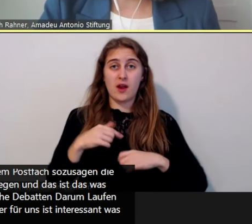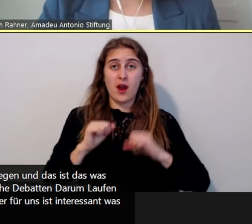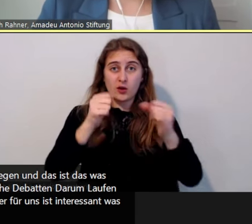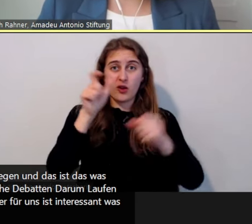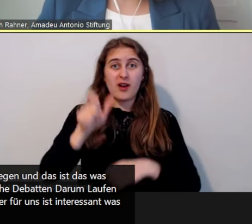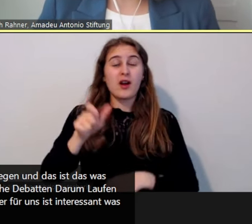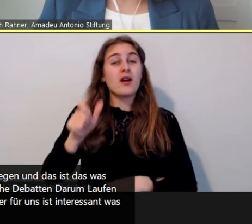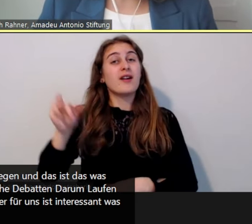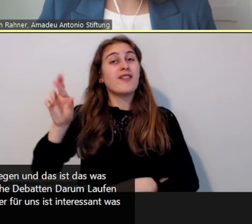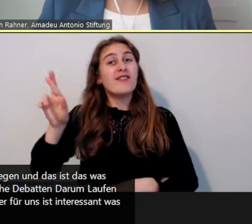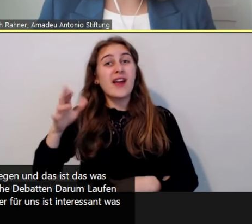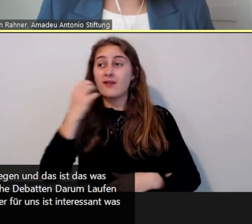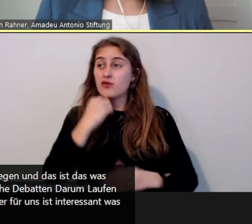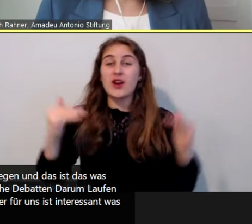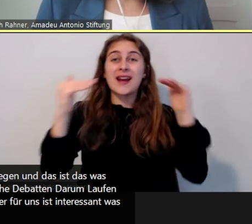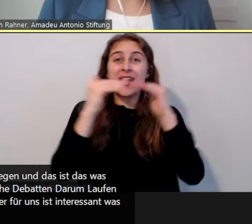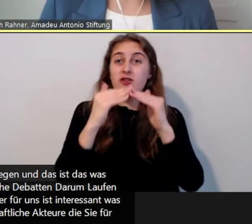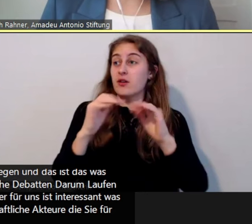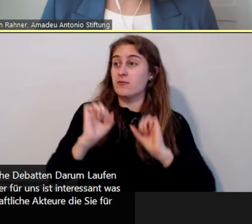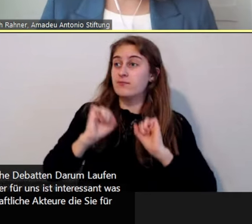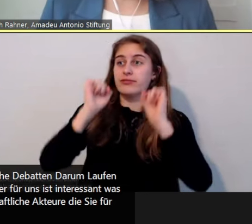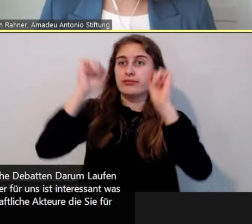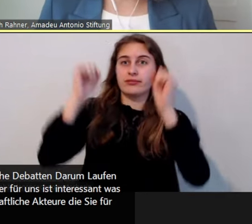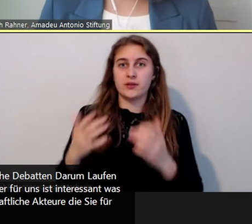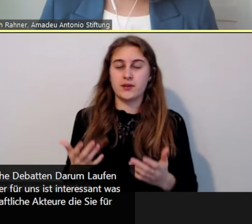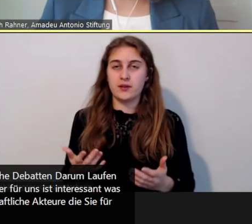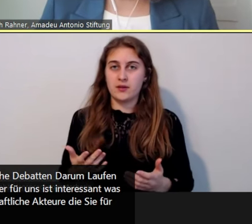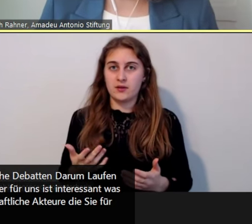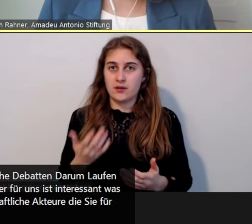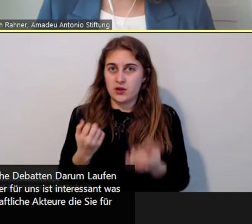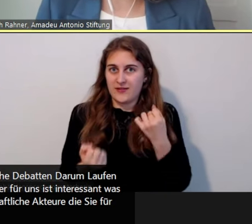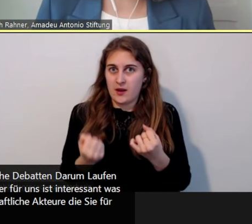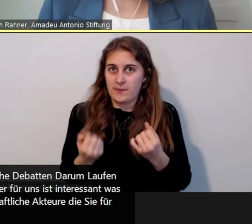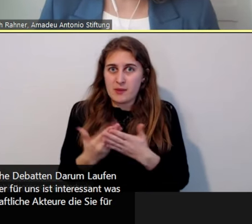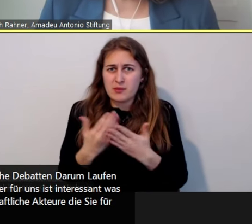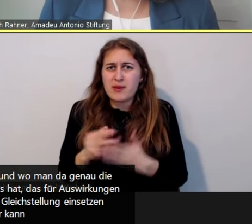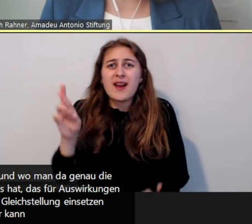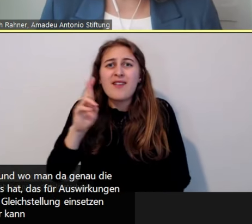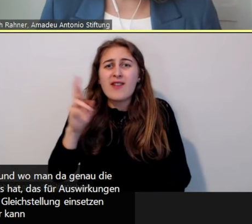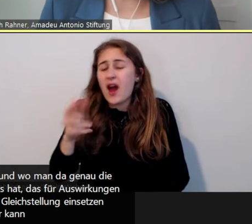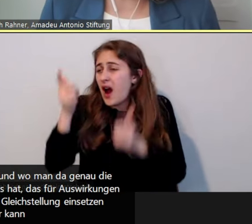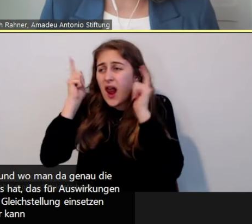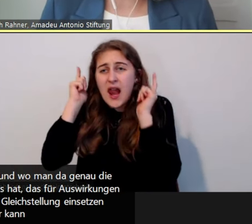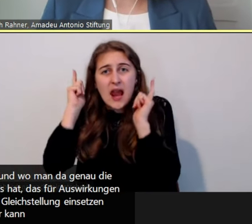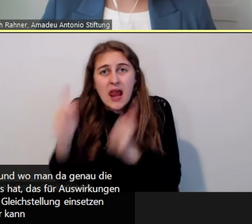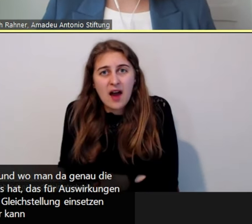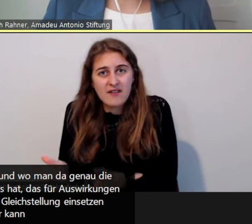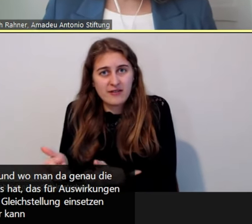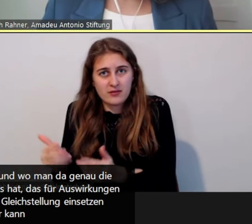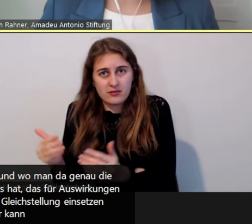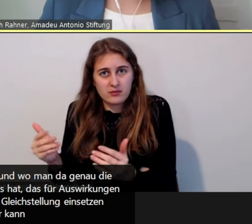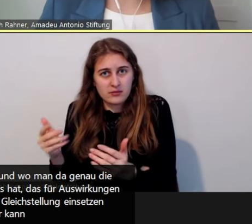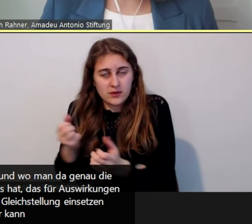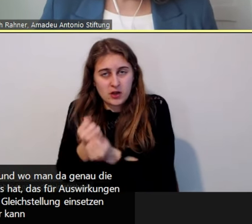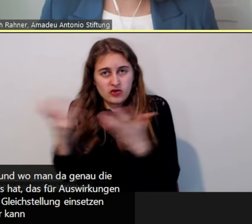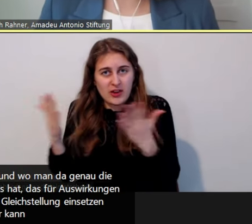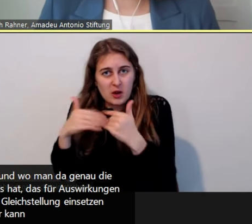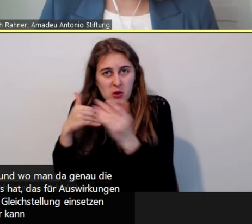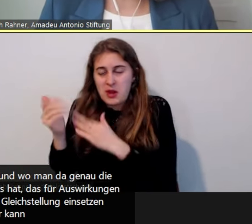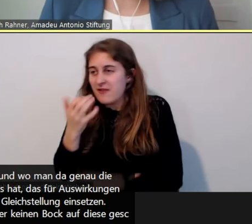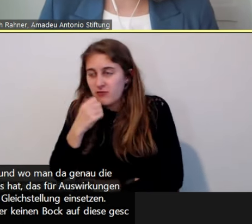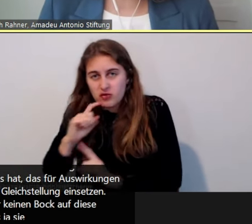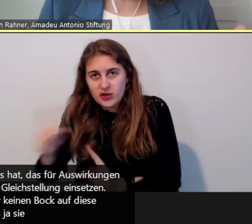einsetzen. Und da kann man ja nur wirklich sagen, wer keinen Bock auf diese geschlechtergerechte Sprache hat, der muss ja sich die Webseite nicht angucken, aber es gibt sehr